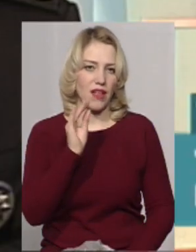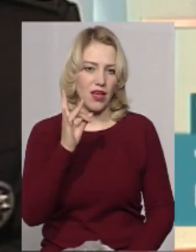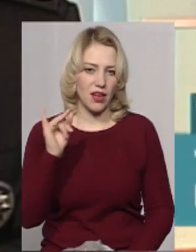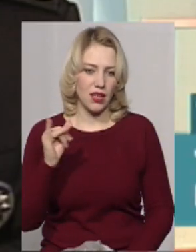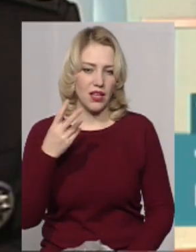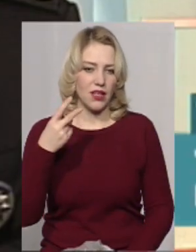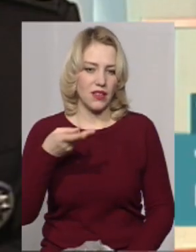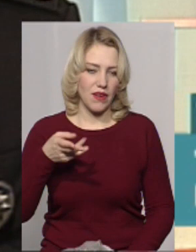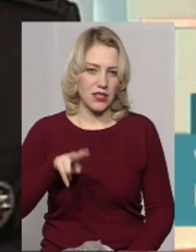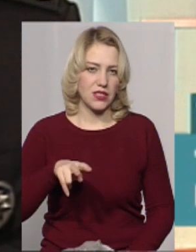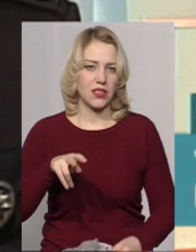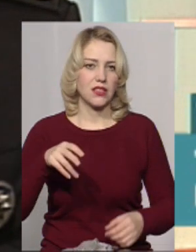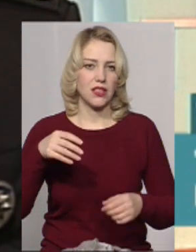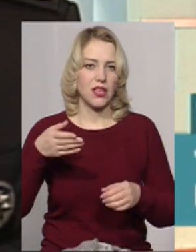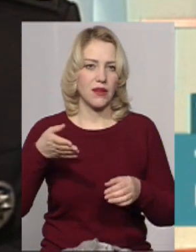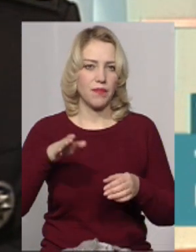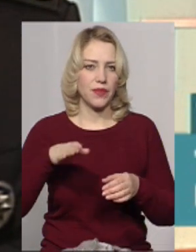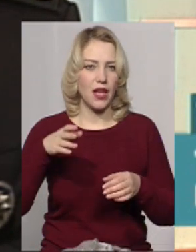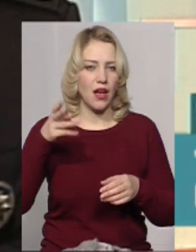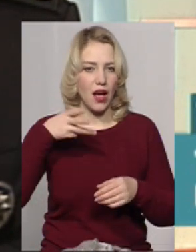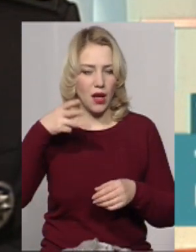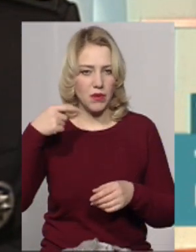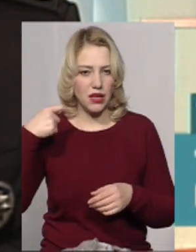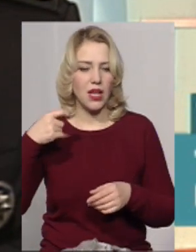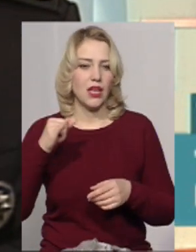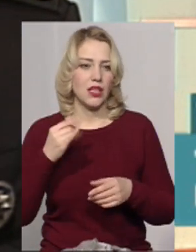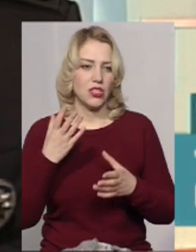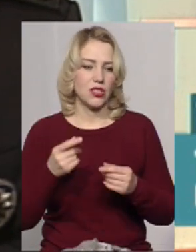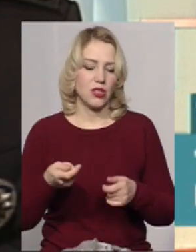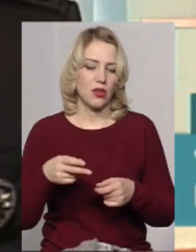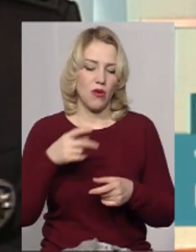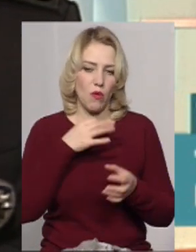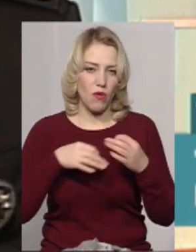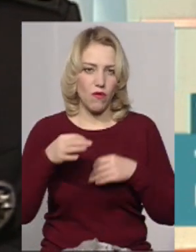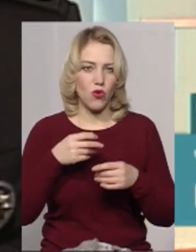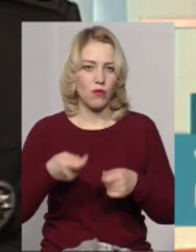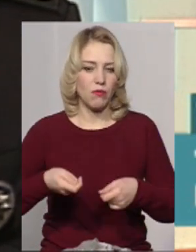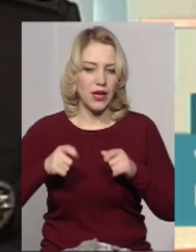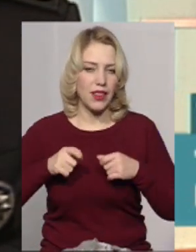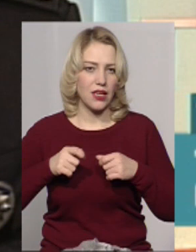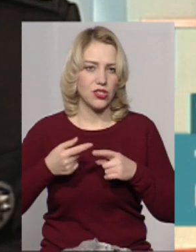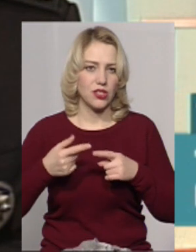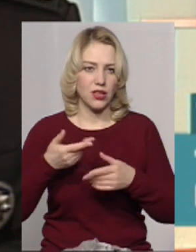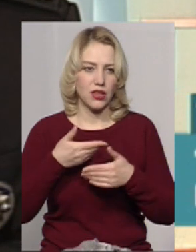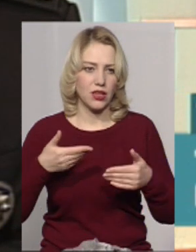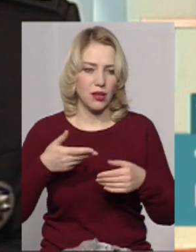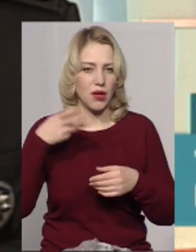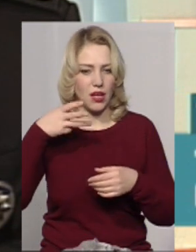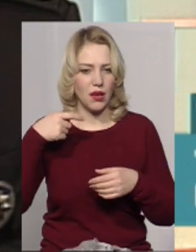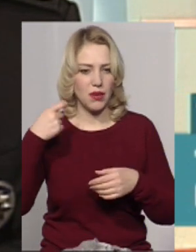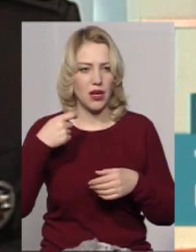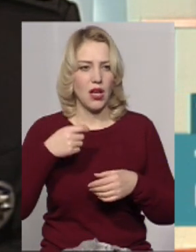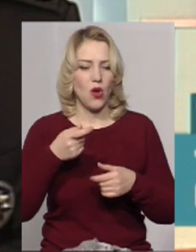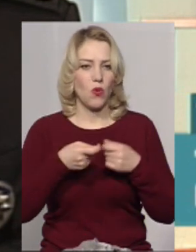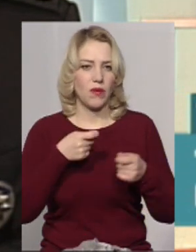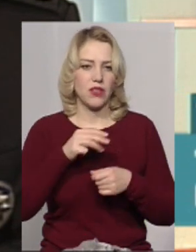зараз опрацьовуються документи щодо передачі на баланс нашого підприємства камер, які побудовані управлінням житлово